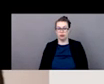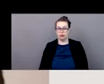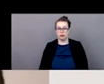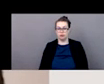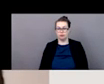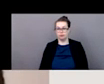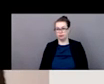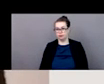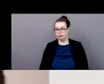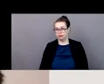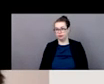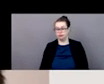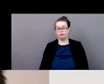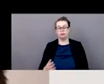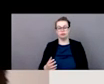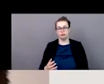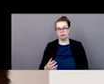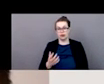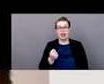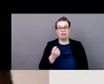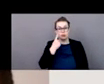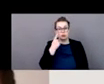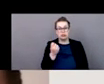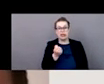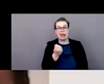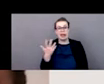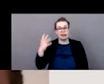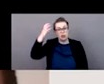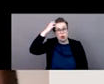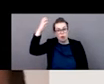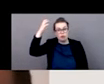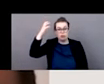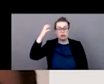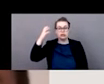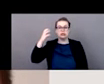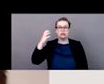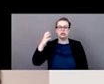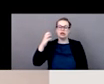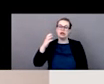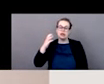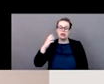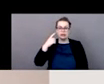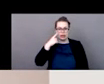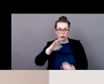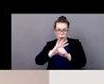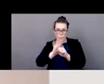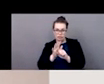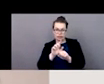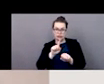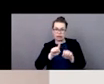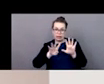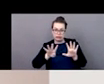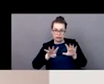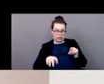est-ce que vous avez trouvé des cas où des mesures de COVID-19 ont été justement faites pour pouvoir citer cette immigration